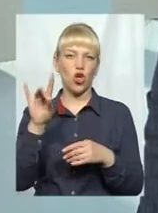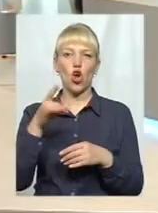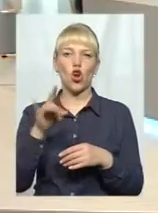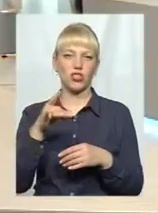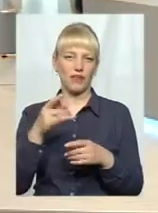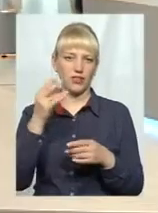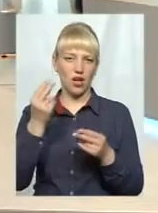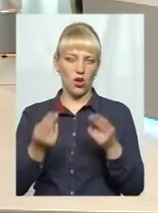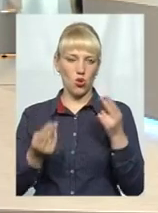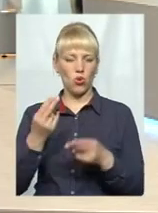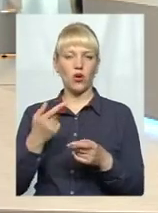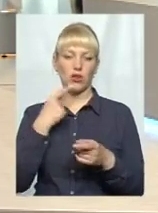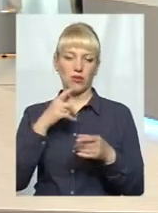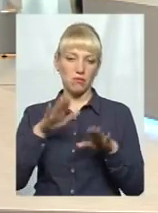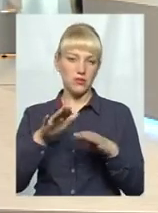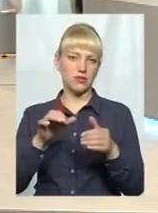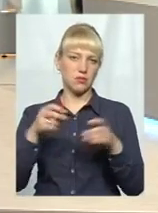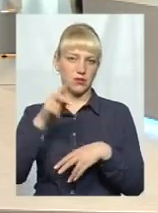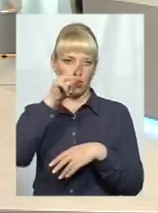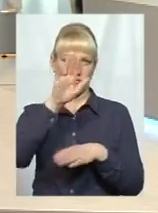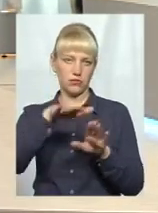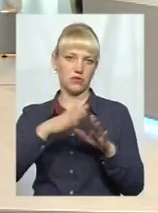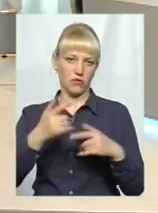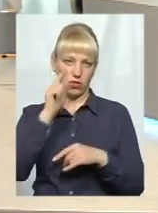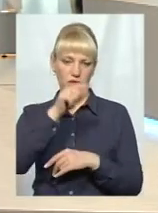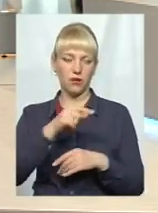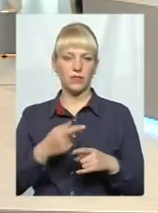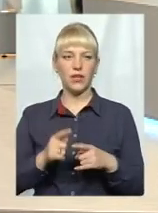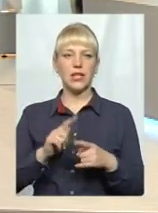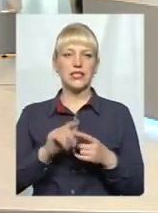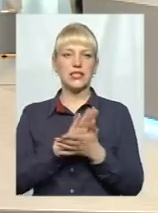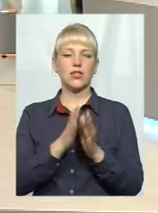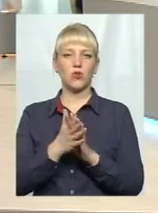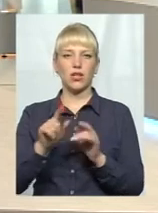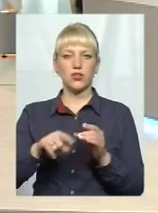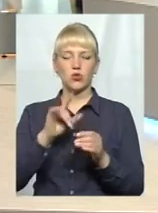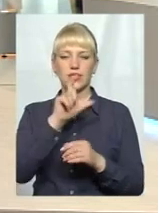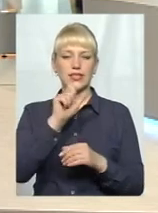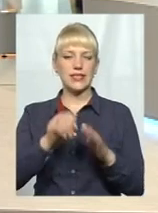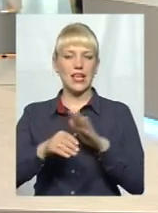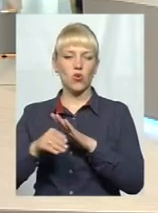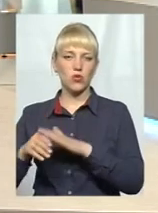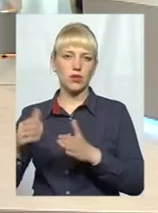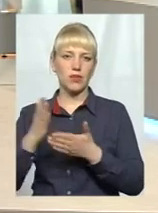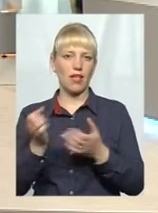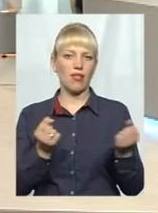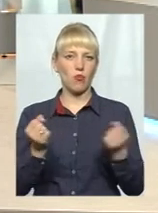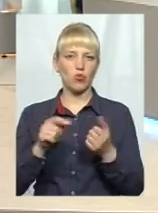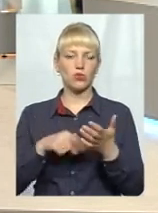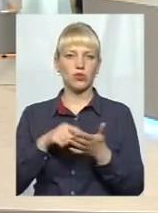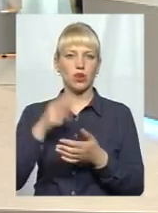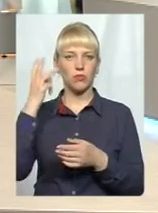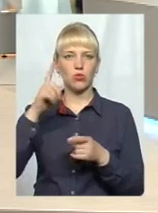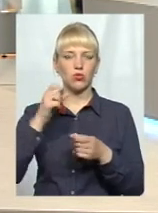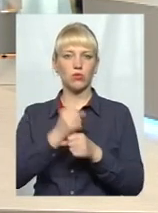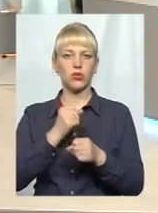Олександр. Ситуація з кіосками, вона дійсно є і напруженою в місті Хмельницькому, тому що працювала робоча